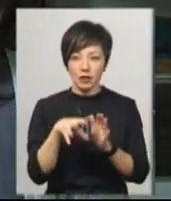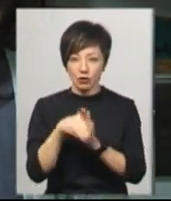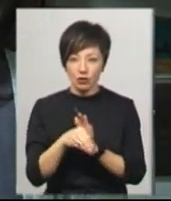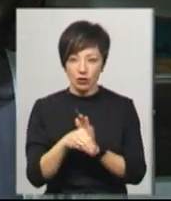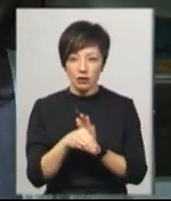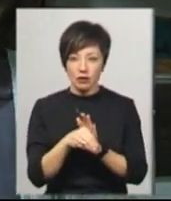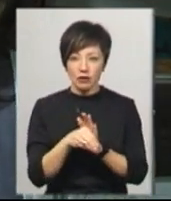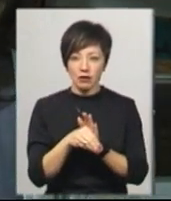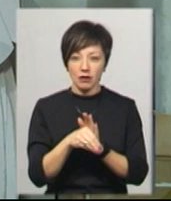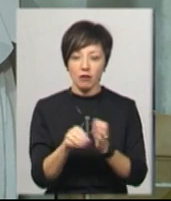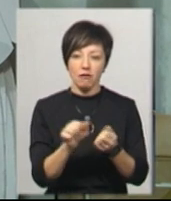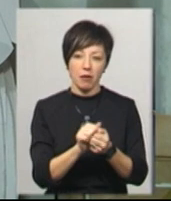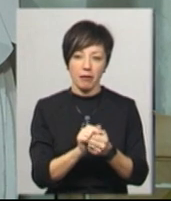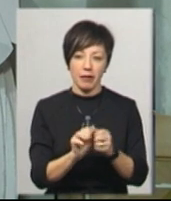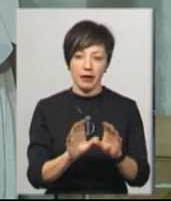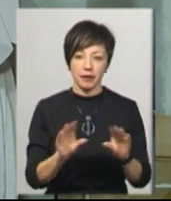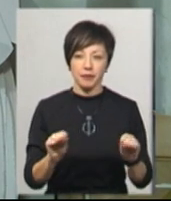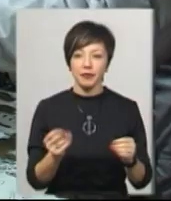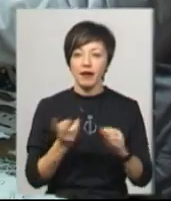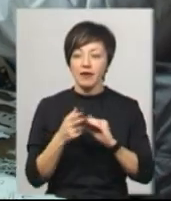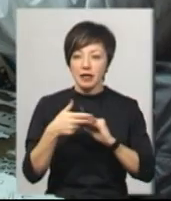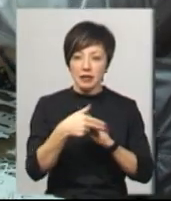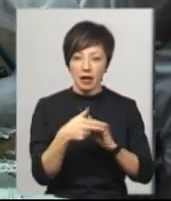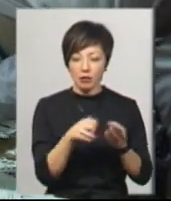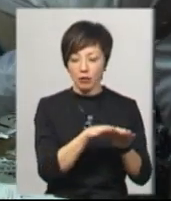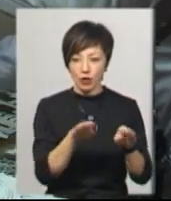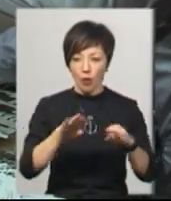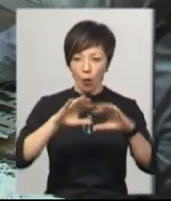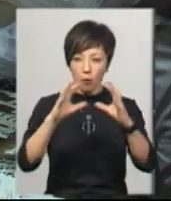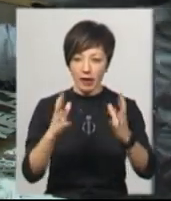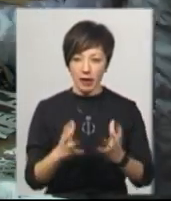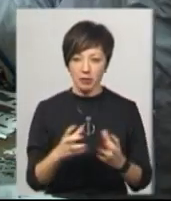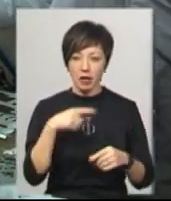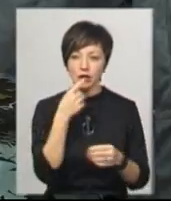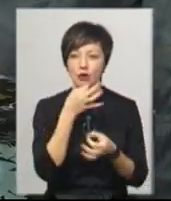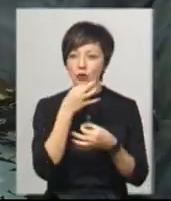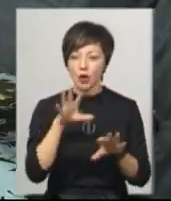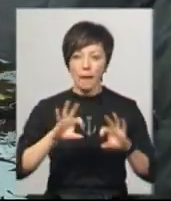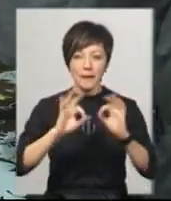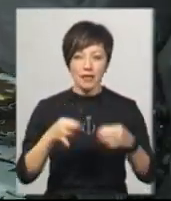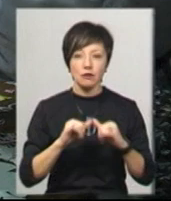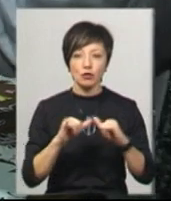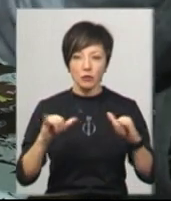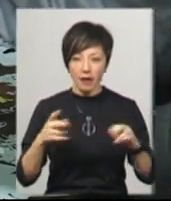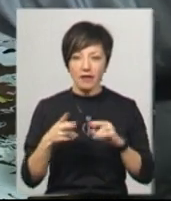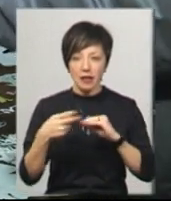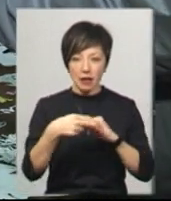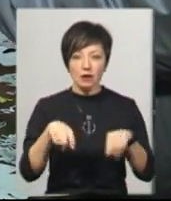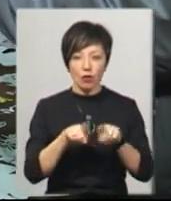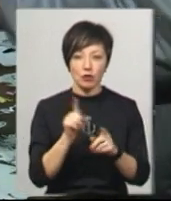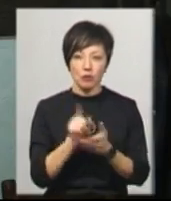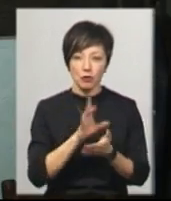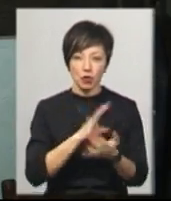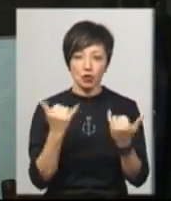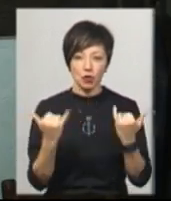в папері. Ольга вирізає не лише площинні роботи, а й об'ємні. Каже, будь-яке мистецтво розвивається і витинанка також має бути